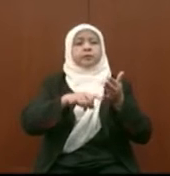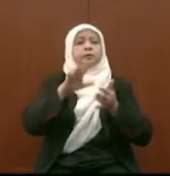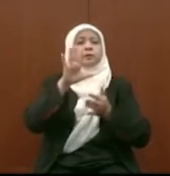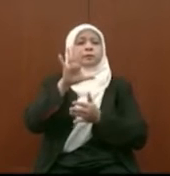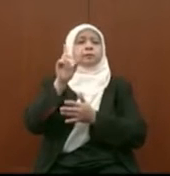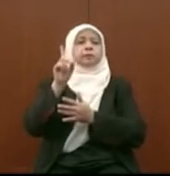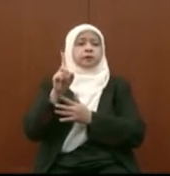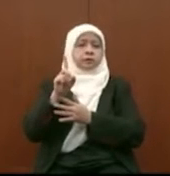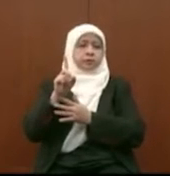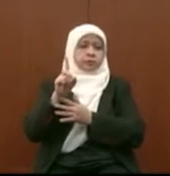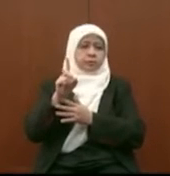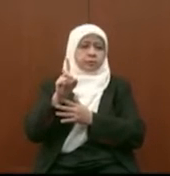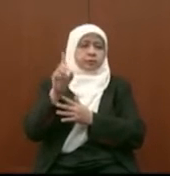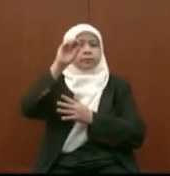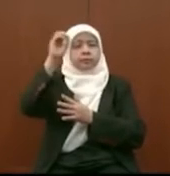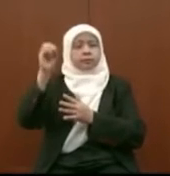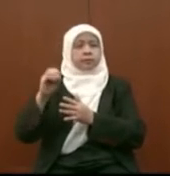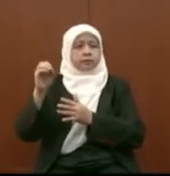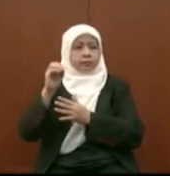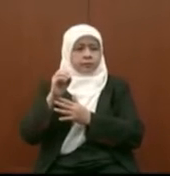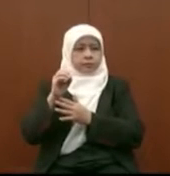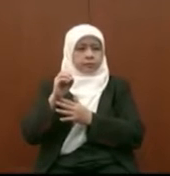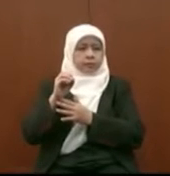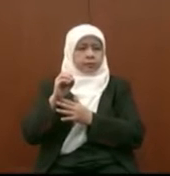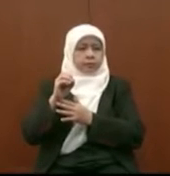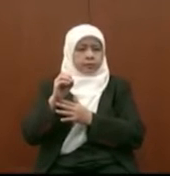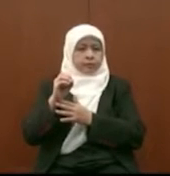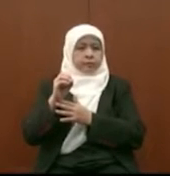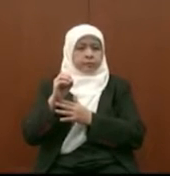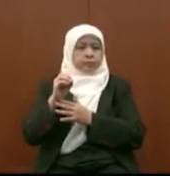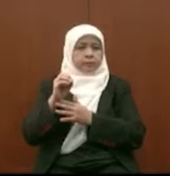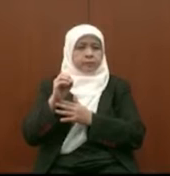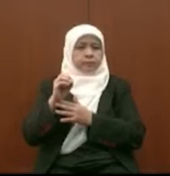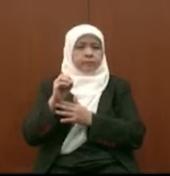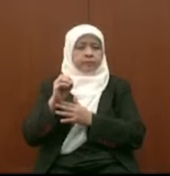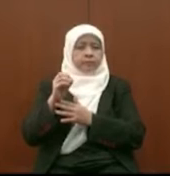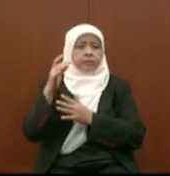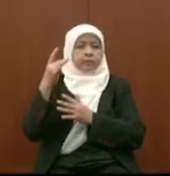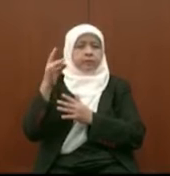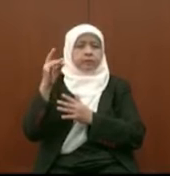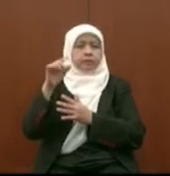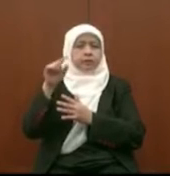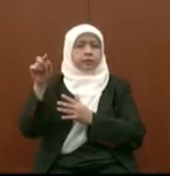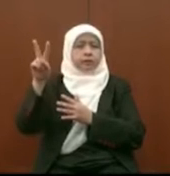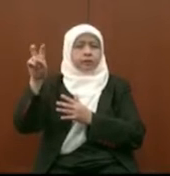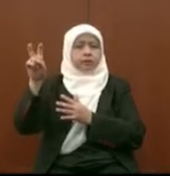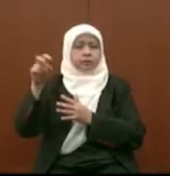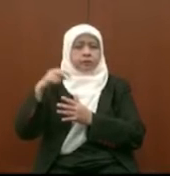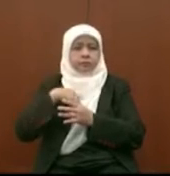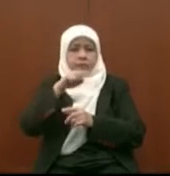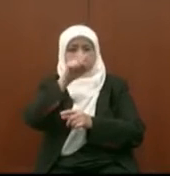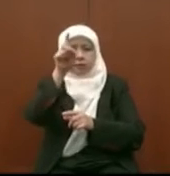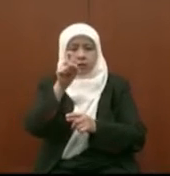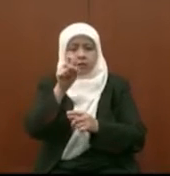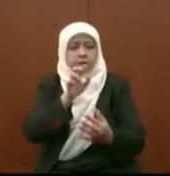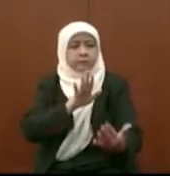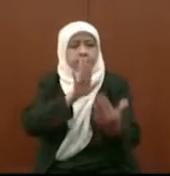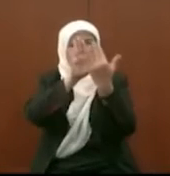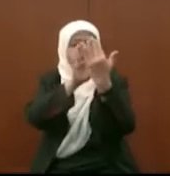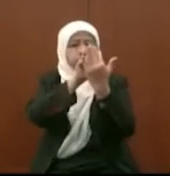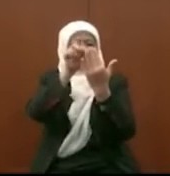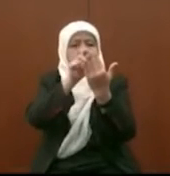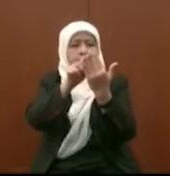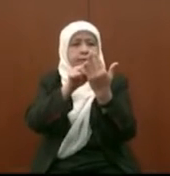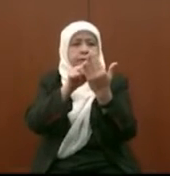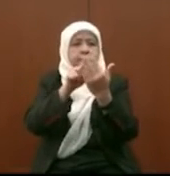51%% di kalangan belia yang kita tanya yang berumur antara 18-20 kita tanya sendiri belia ini mereka setuju tak belia ini